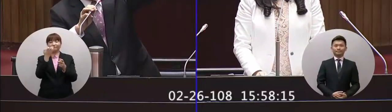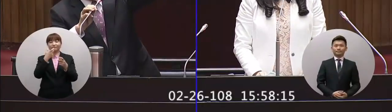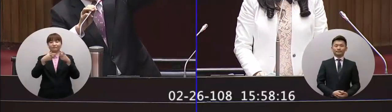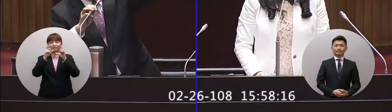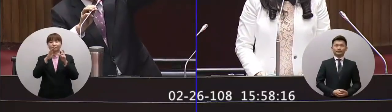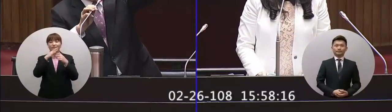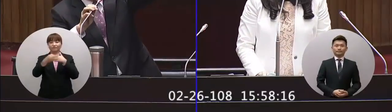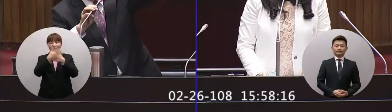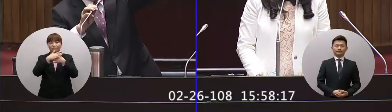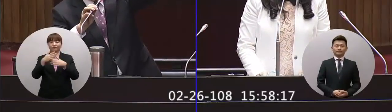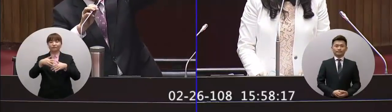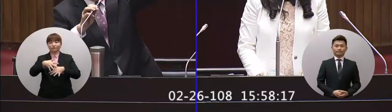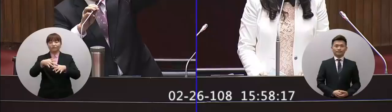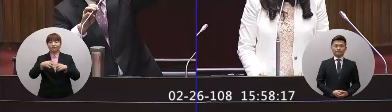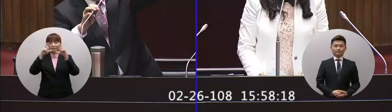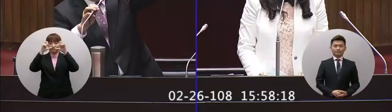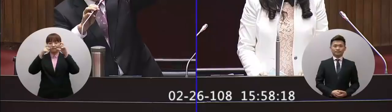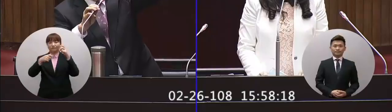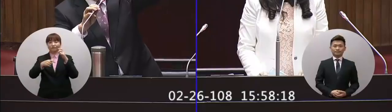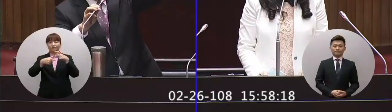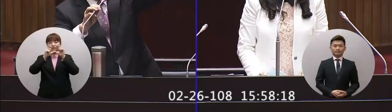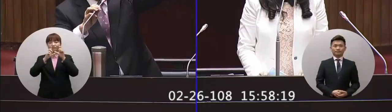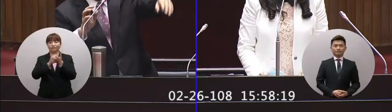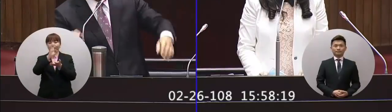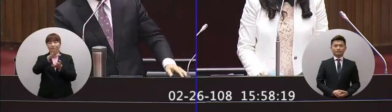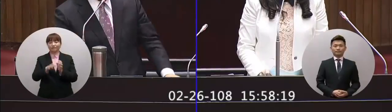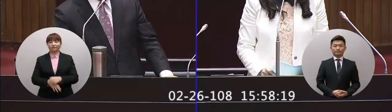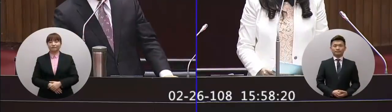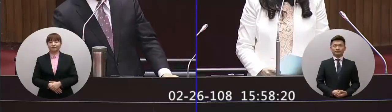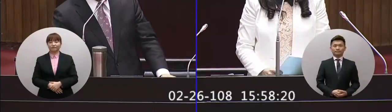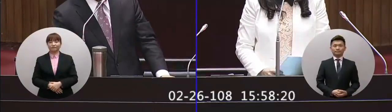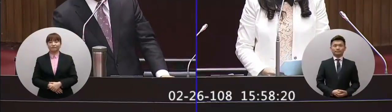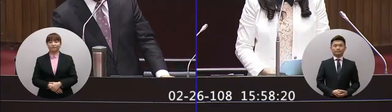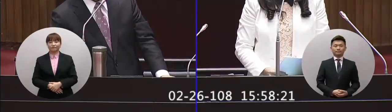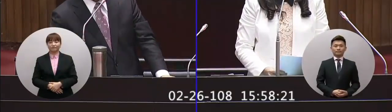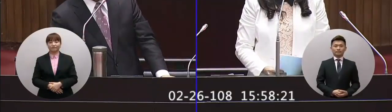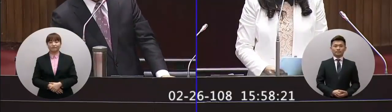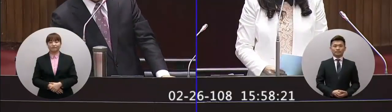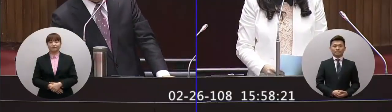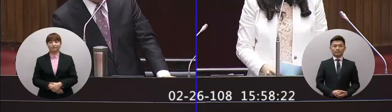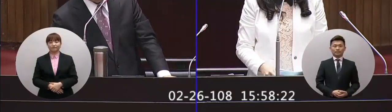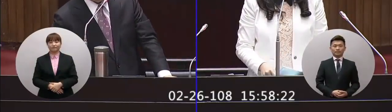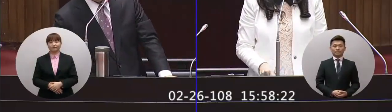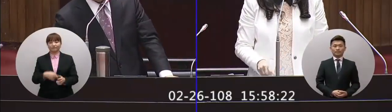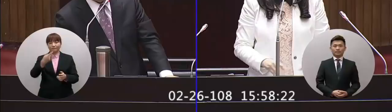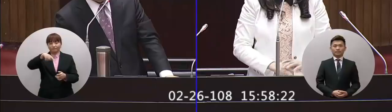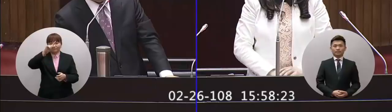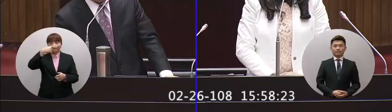剛才喬社遊行那張照片好不好來來好再好啦再前